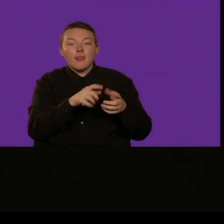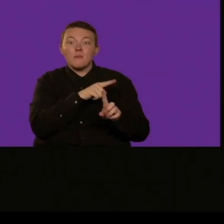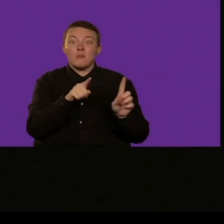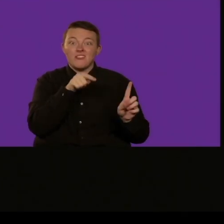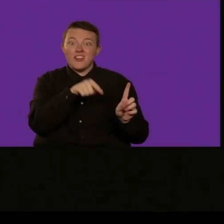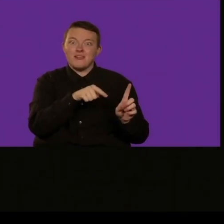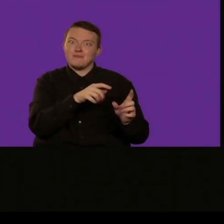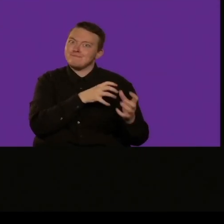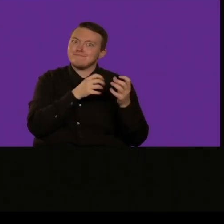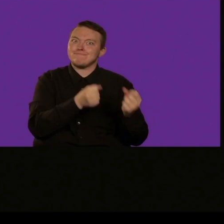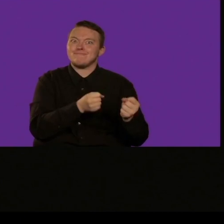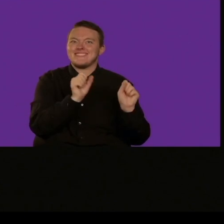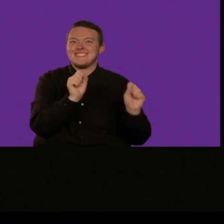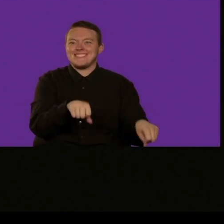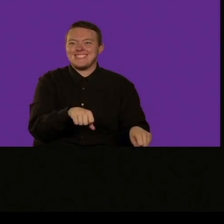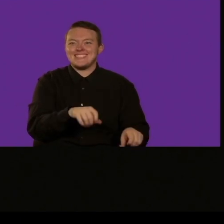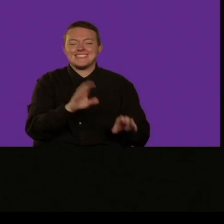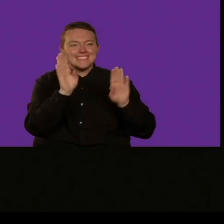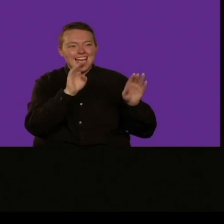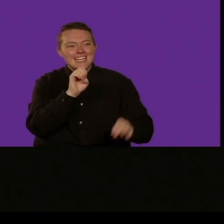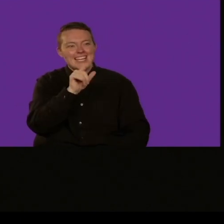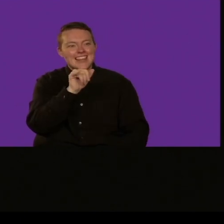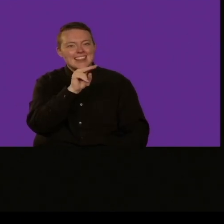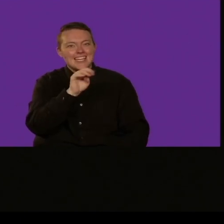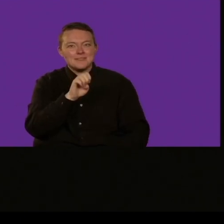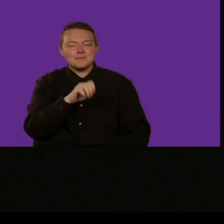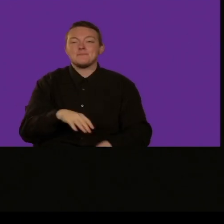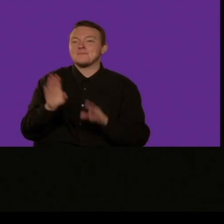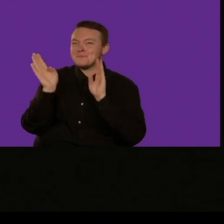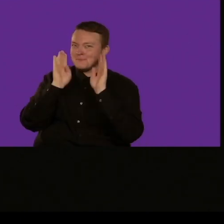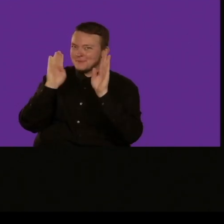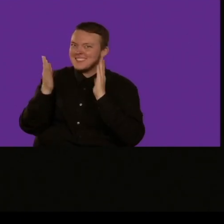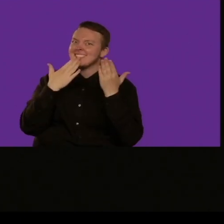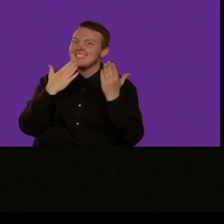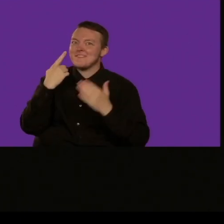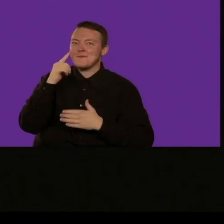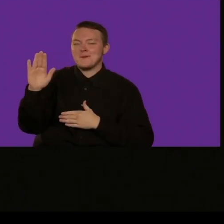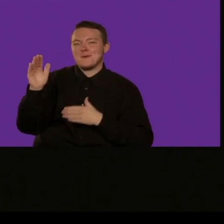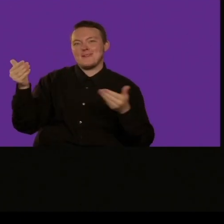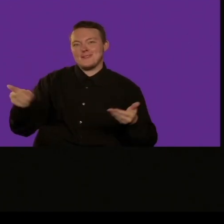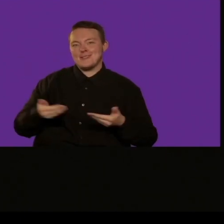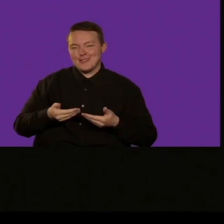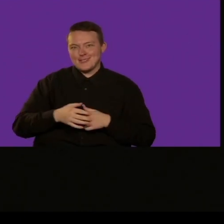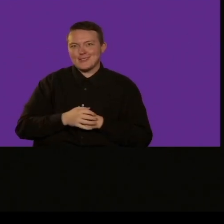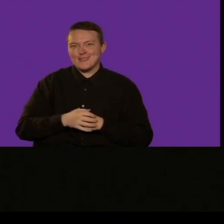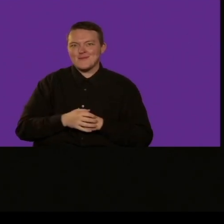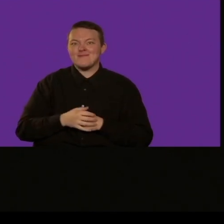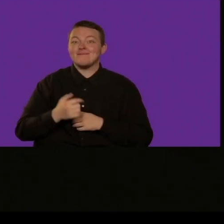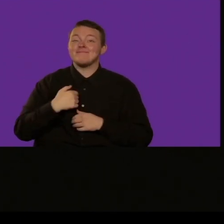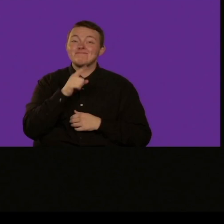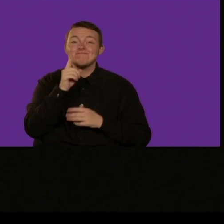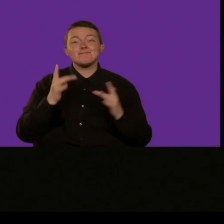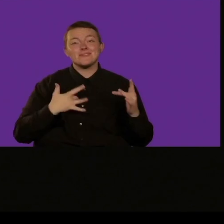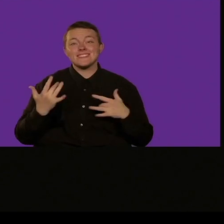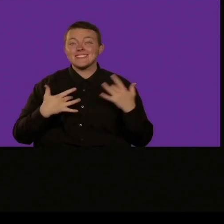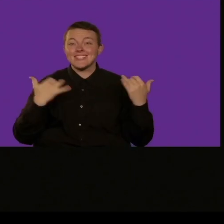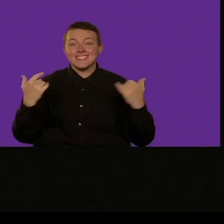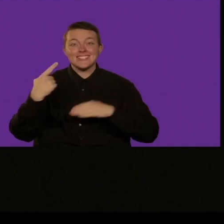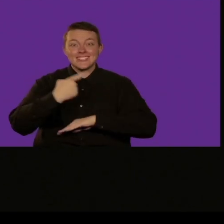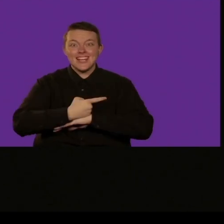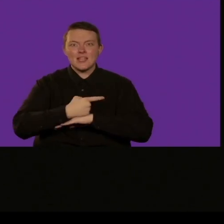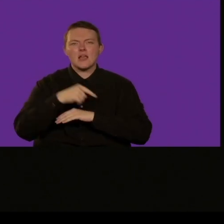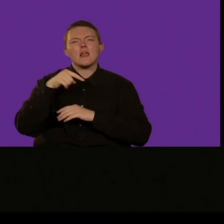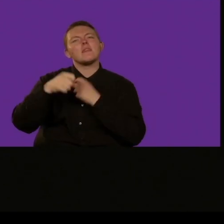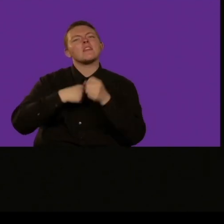cosa si può che si può creare collaborativamente l'insegnamento delle Scratch è un evento di due anni che ha fatto